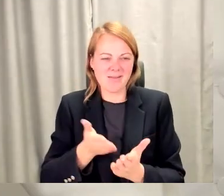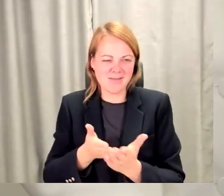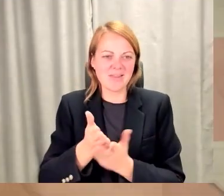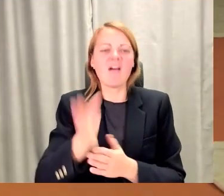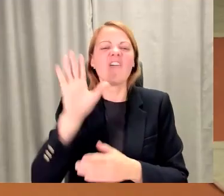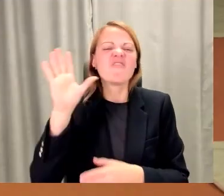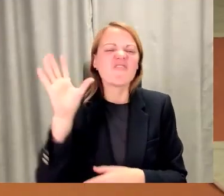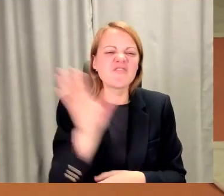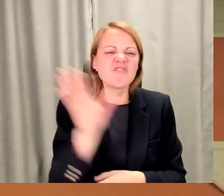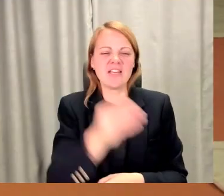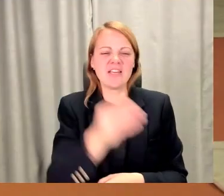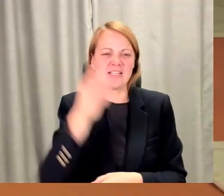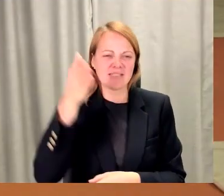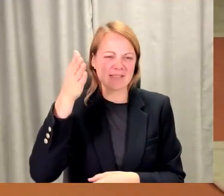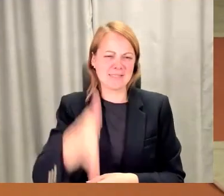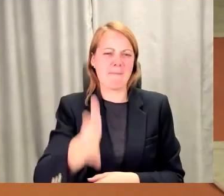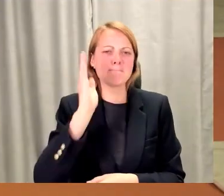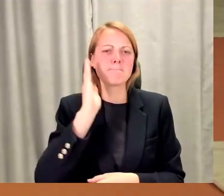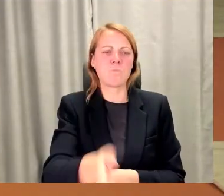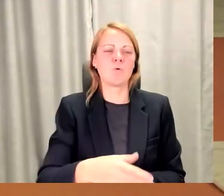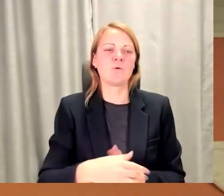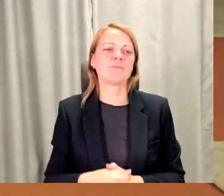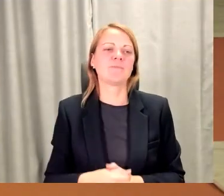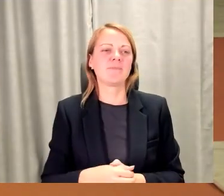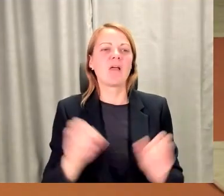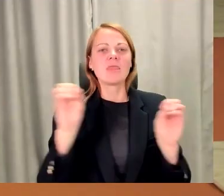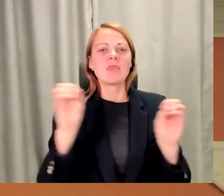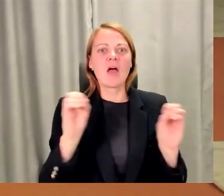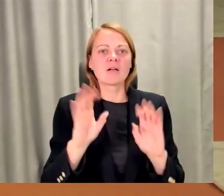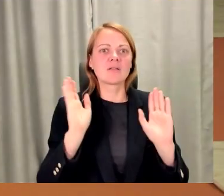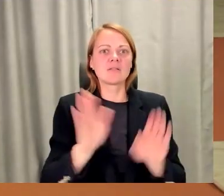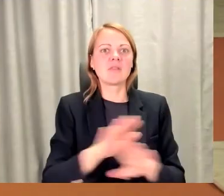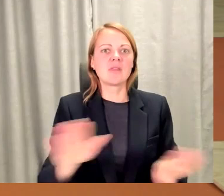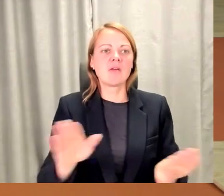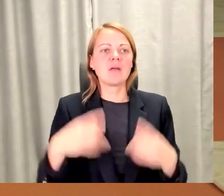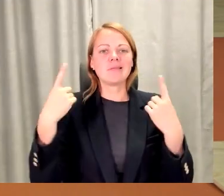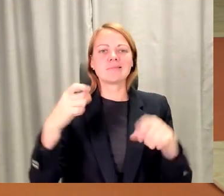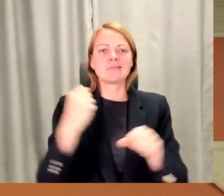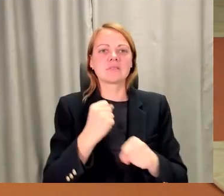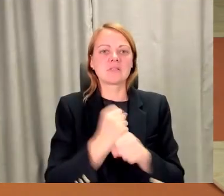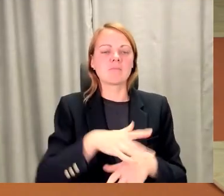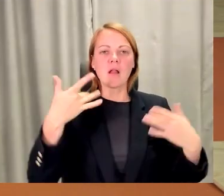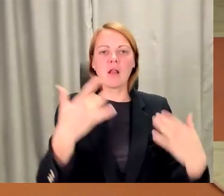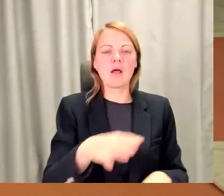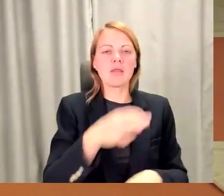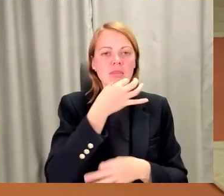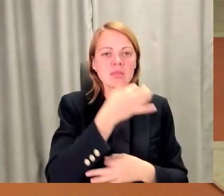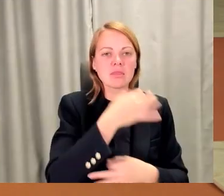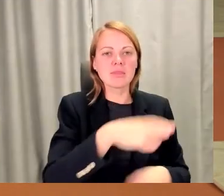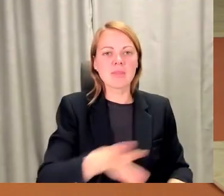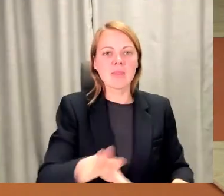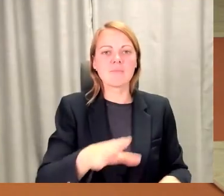Jā, jo nekas nevar būt brīsmīgāks par to, ka darīt darbu, kas tev nepatīk. Tas pēc tam pārvērš tik ļoti daudzās neirozēs un